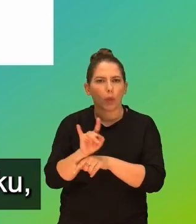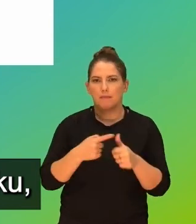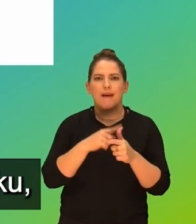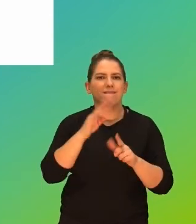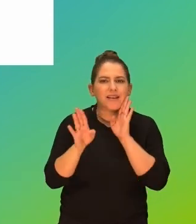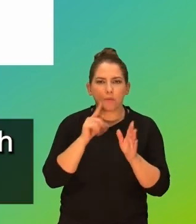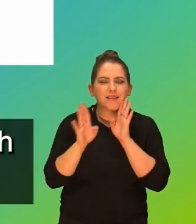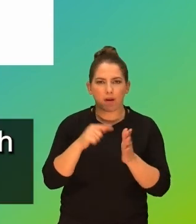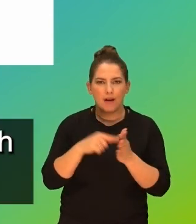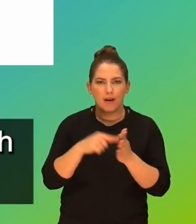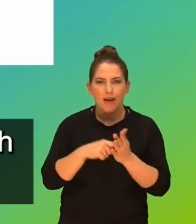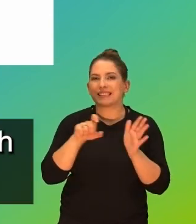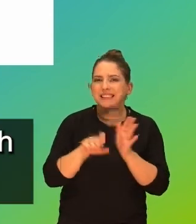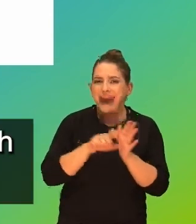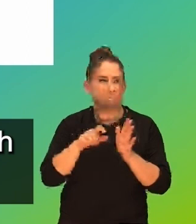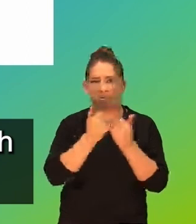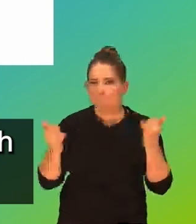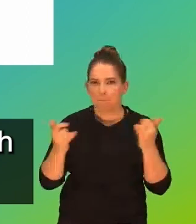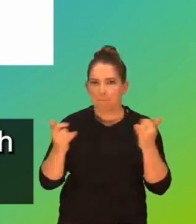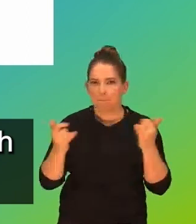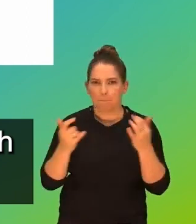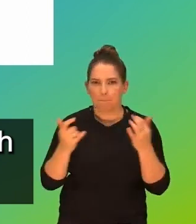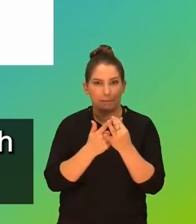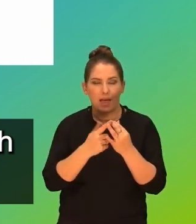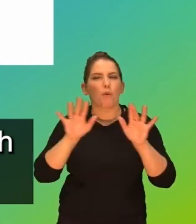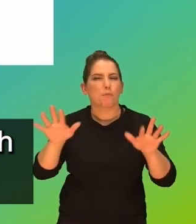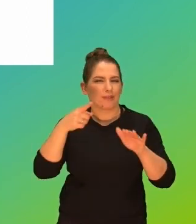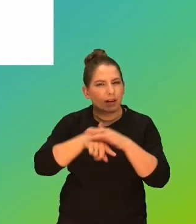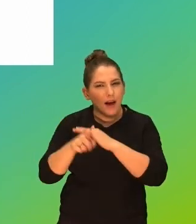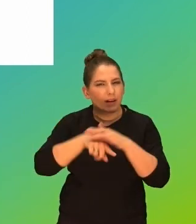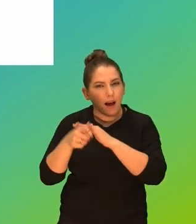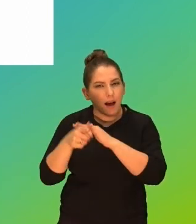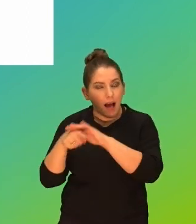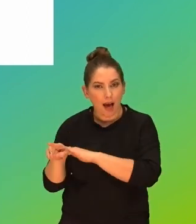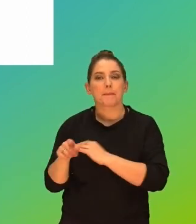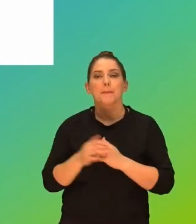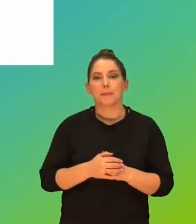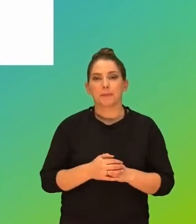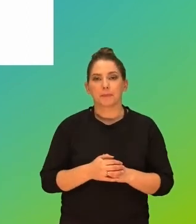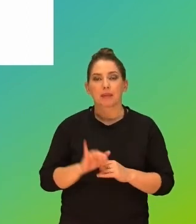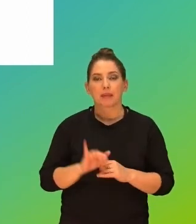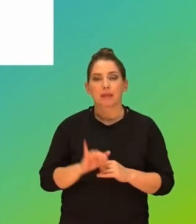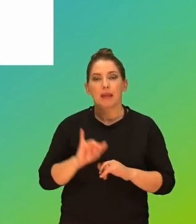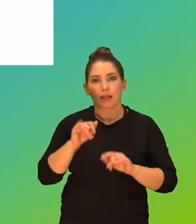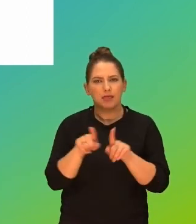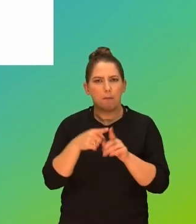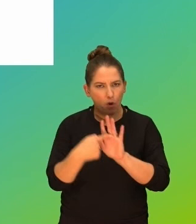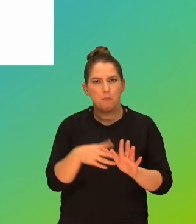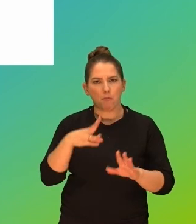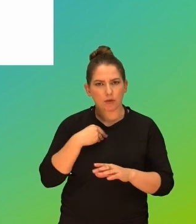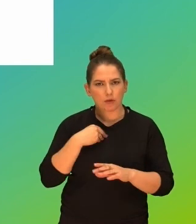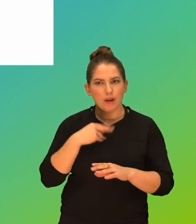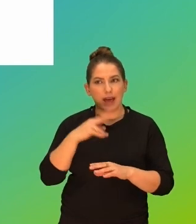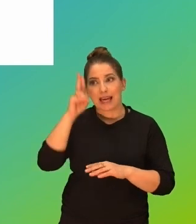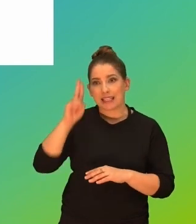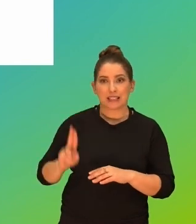treść na Facebooku, na Instagramie i tak dalej, na wszystkich tych najpopularniejszych kanałach i też pokazujmy, że można zgłaszać